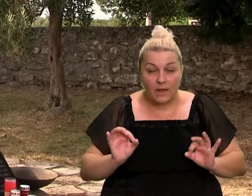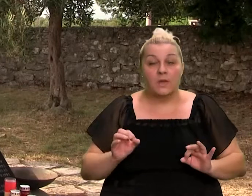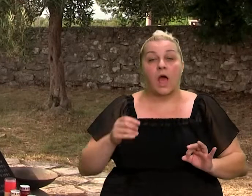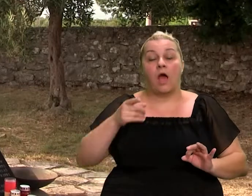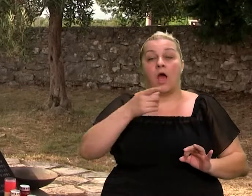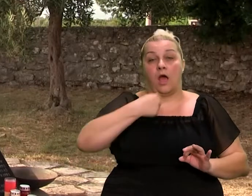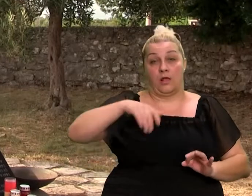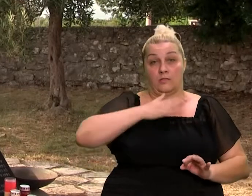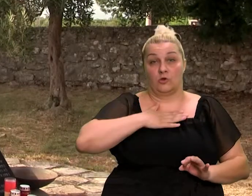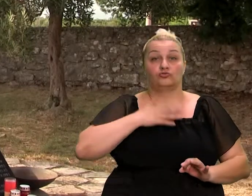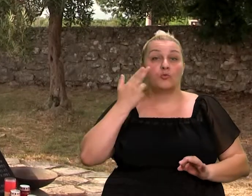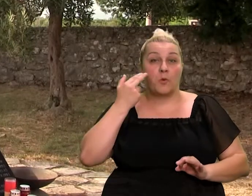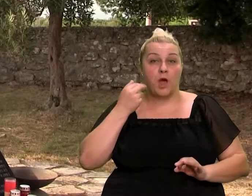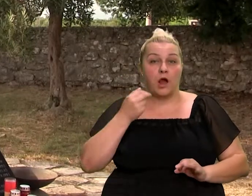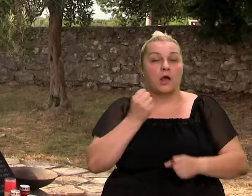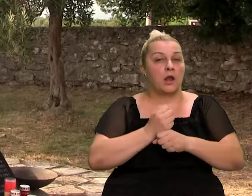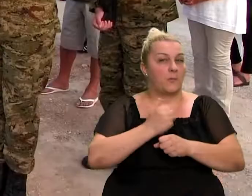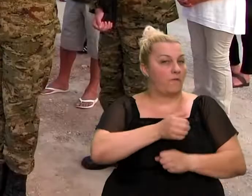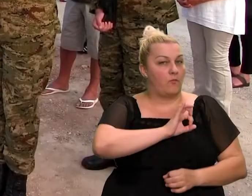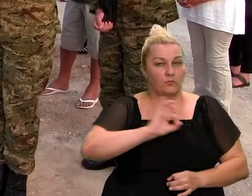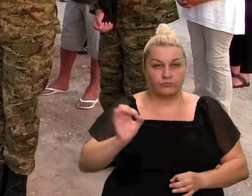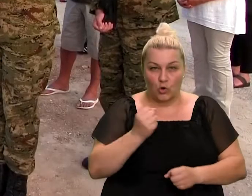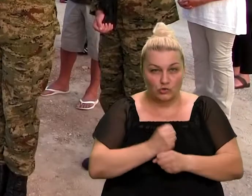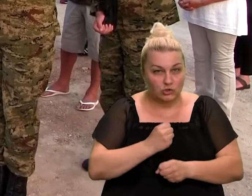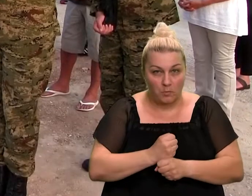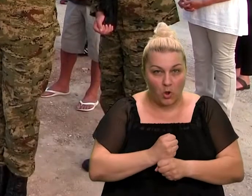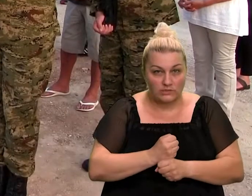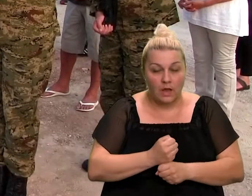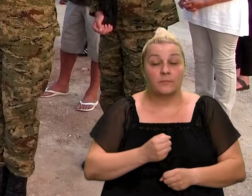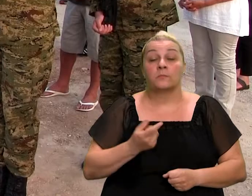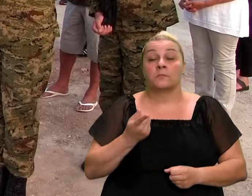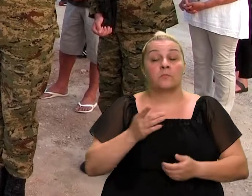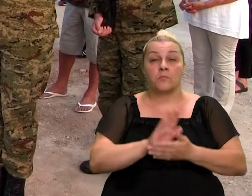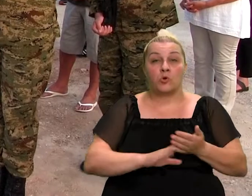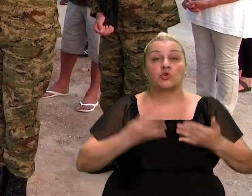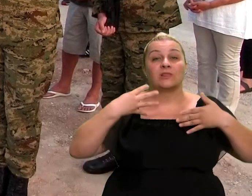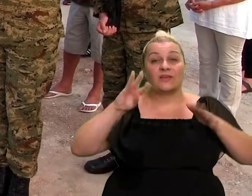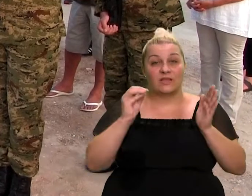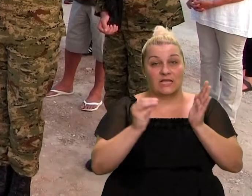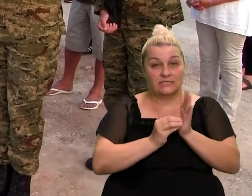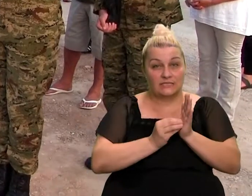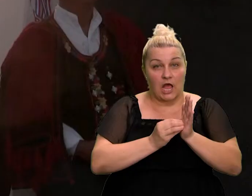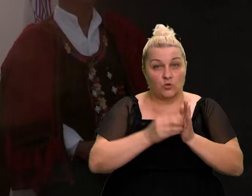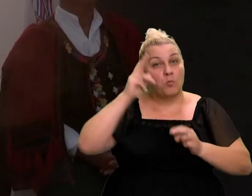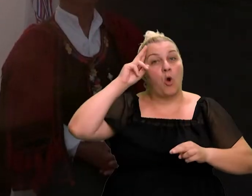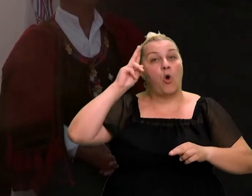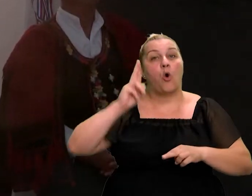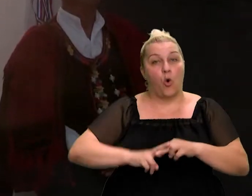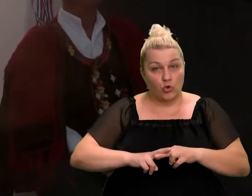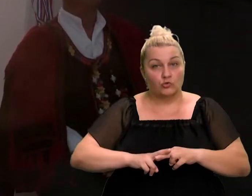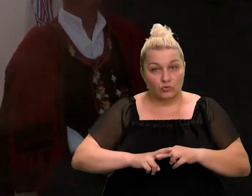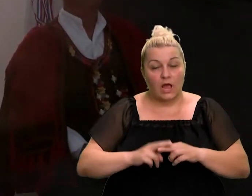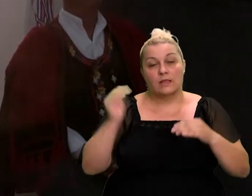odradili vrhunski posao i mi smo nakon odluke 19. da krenemo uveče malo smo